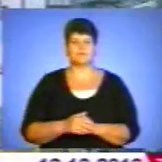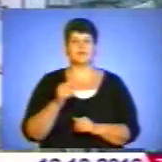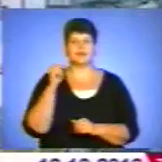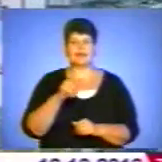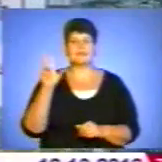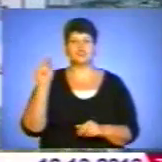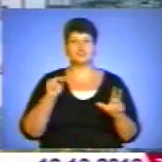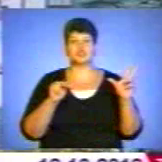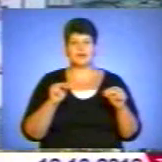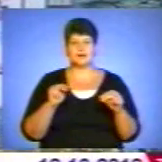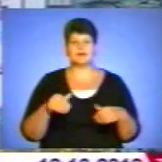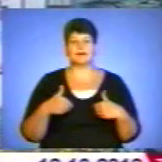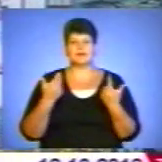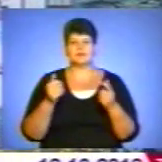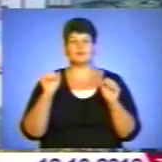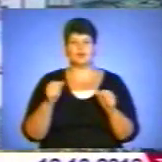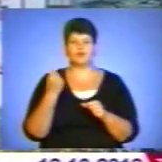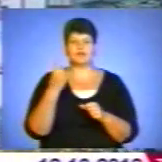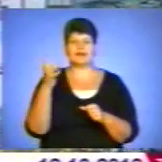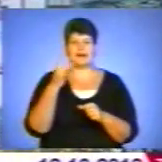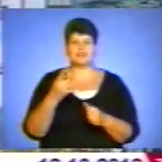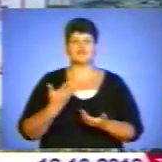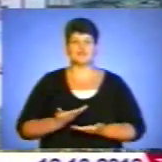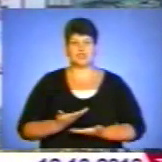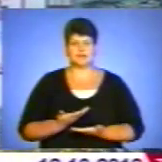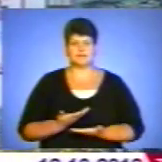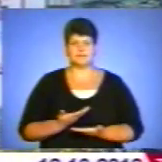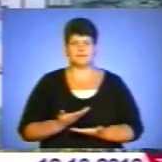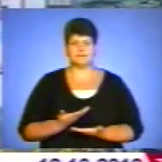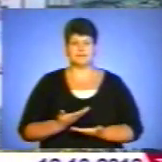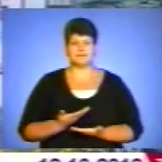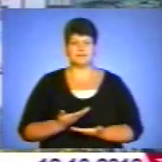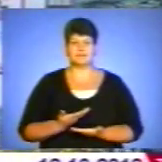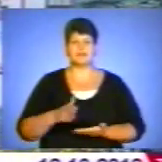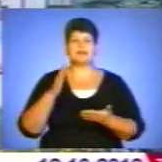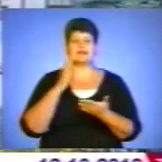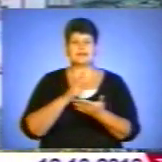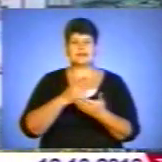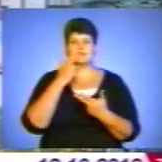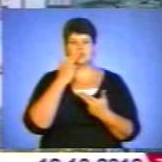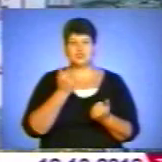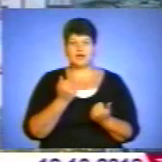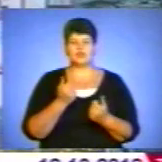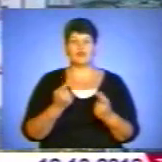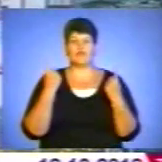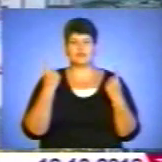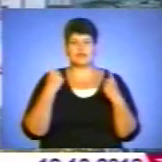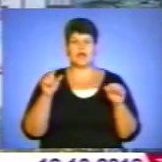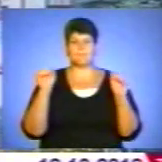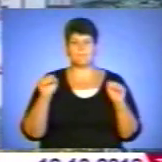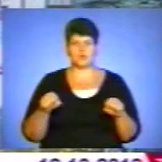він надається, можливо, тільки разу житті, та, напевно, разу житті. Є, звичайно, велика можливість